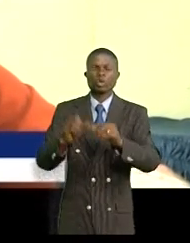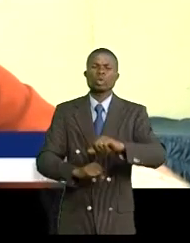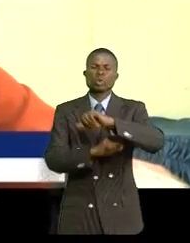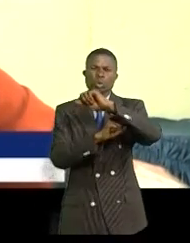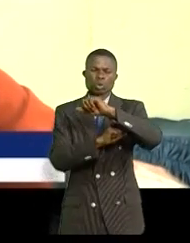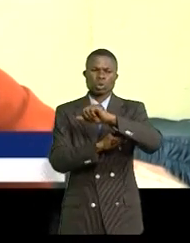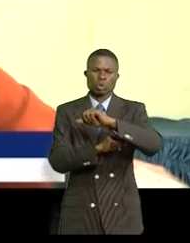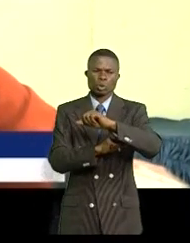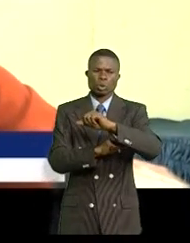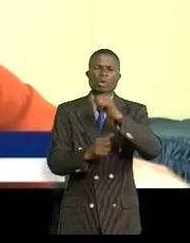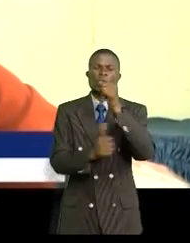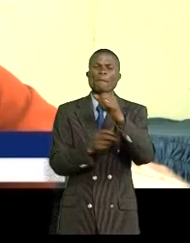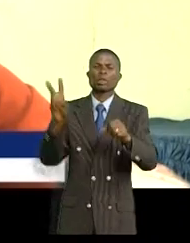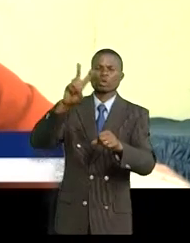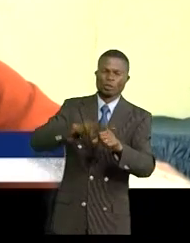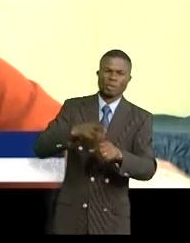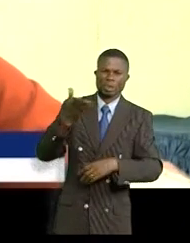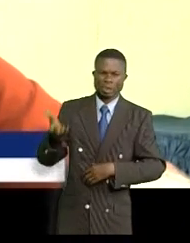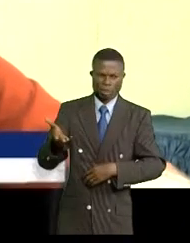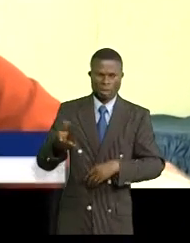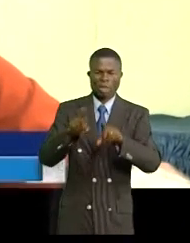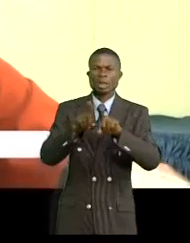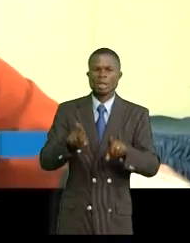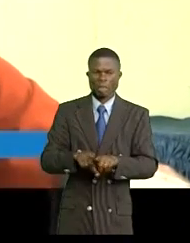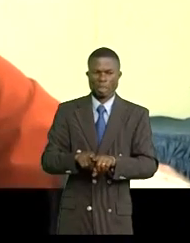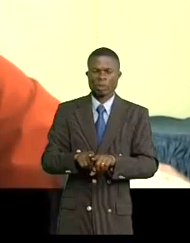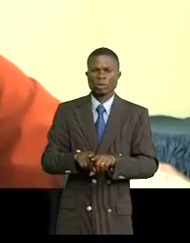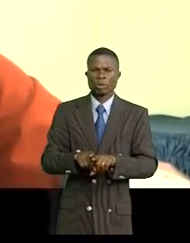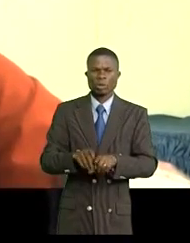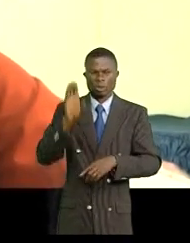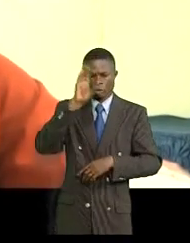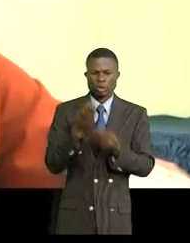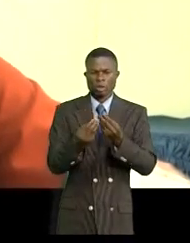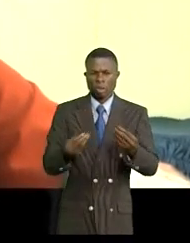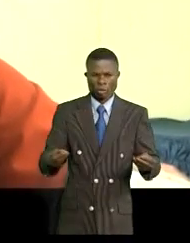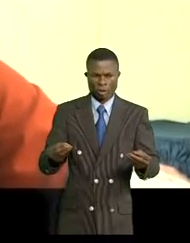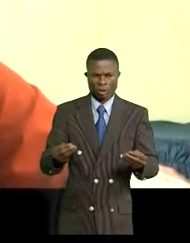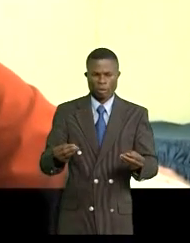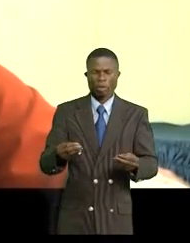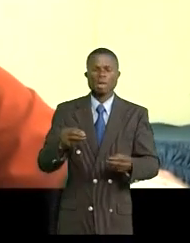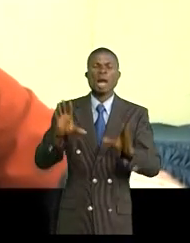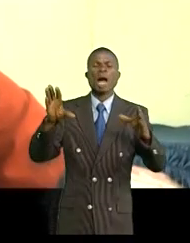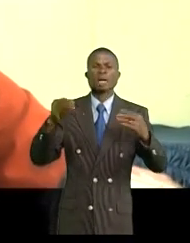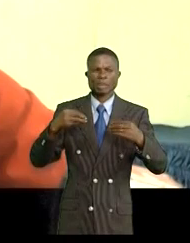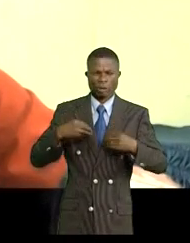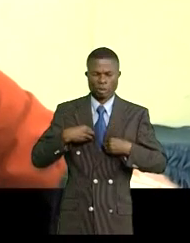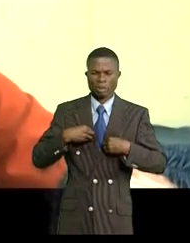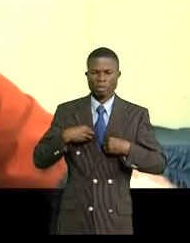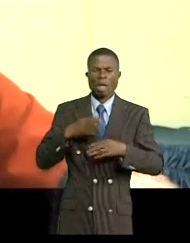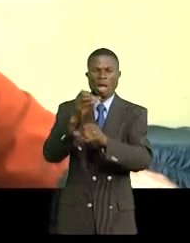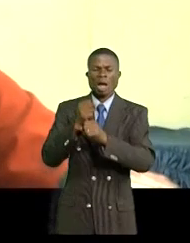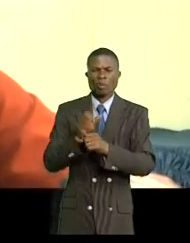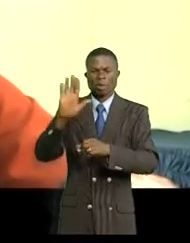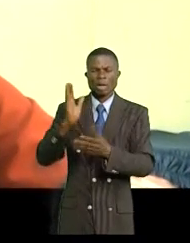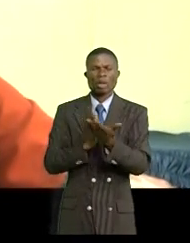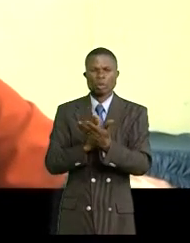aux victimes et pour reconnaître le droit. Donc vous croyez